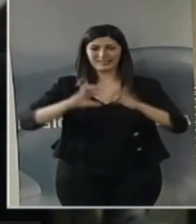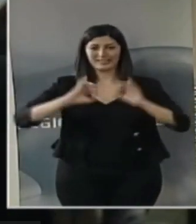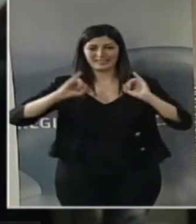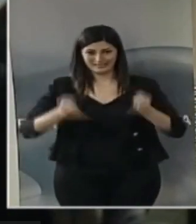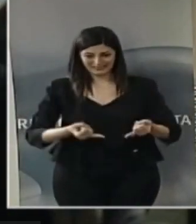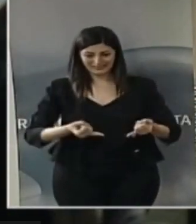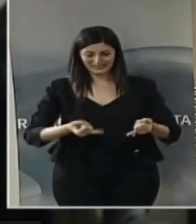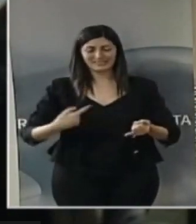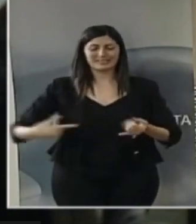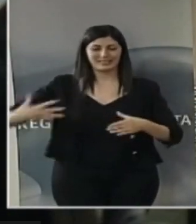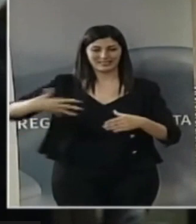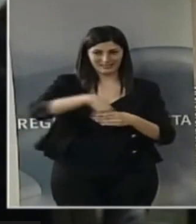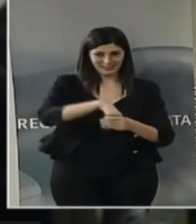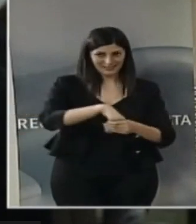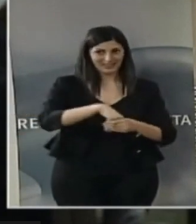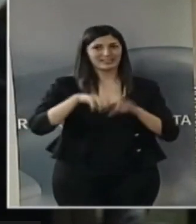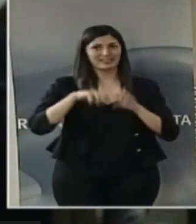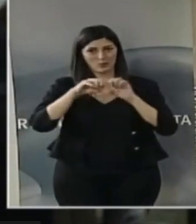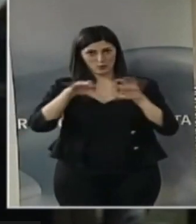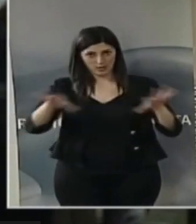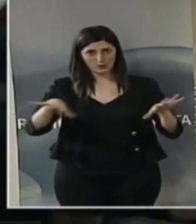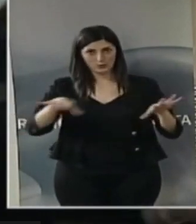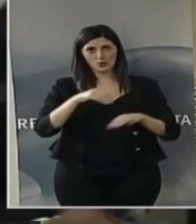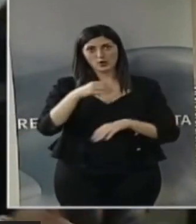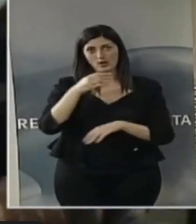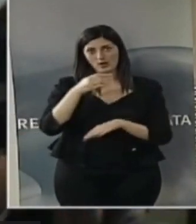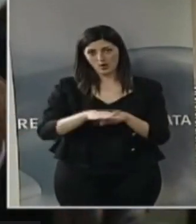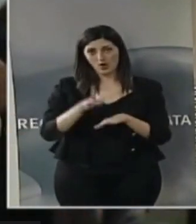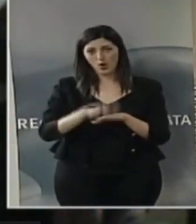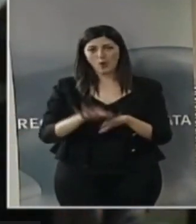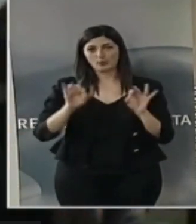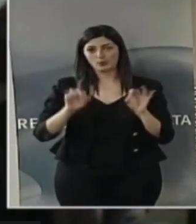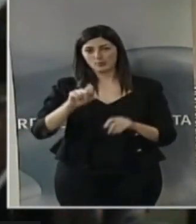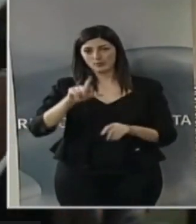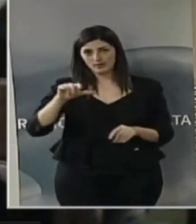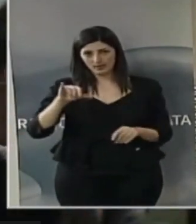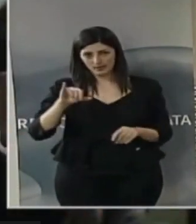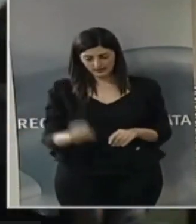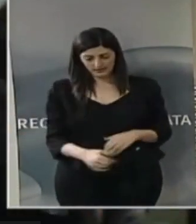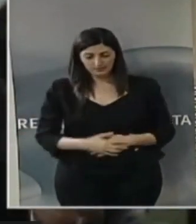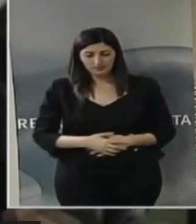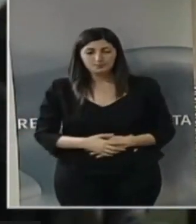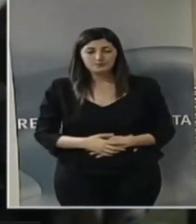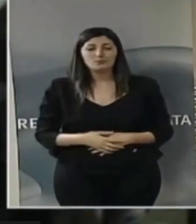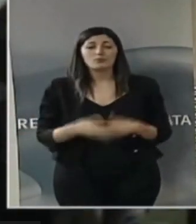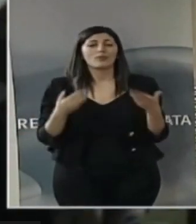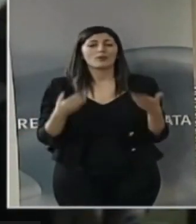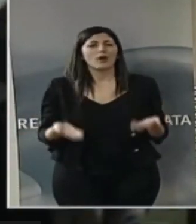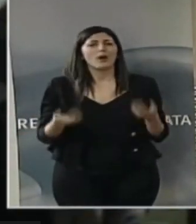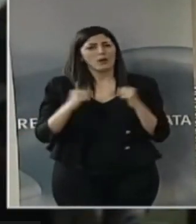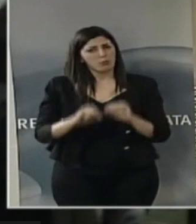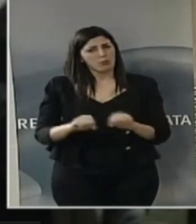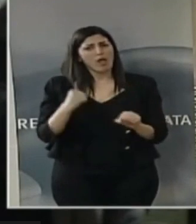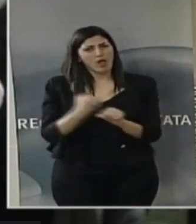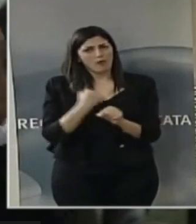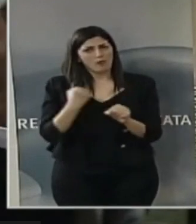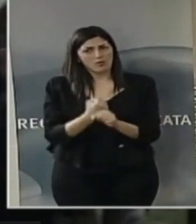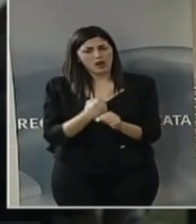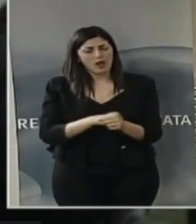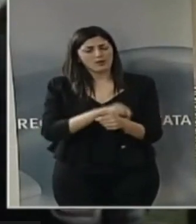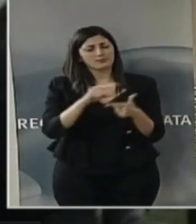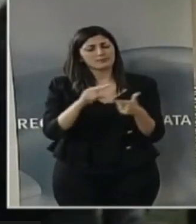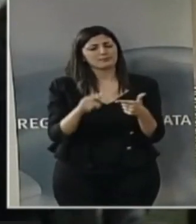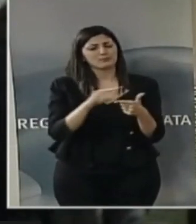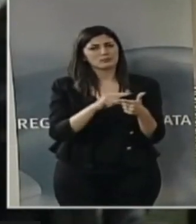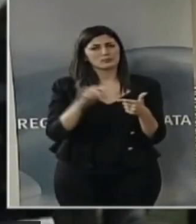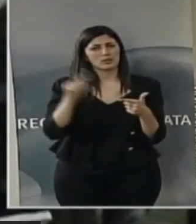'abbiamo affidato il compito della divulgazione, che è il compito dell'Alsia. Si potrebbe lavorare su due argomenti,